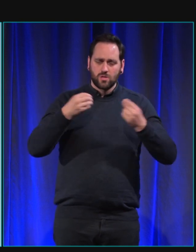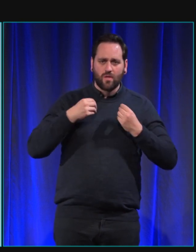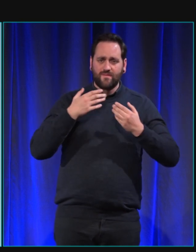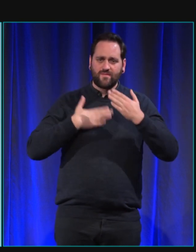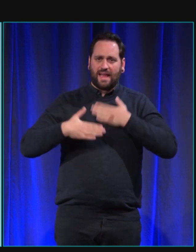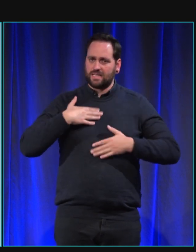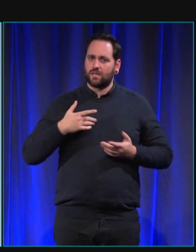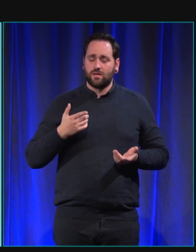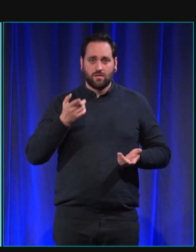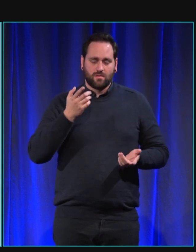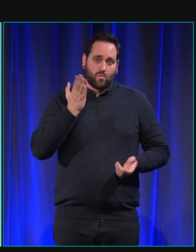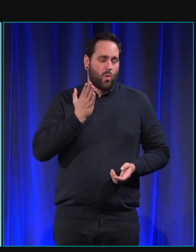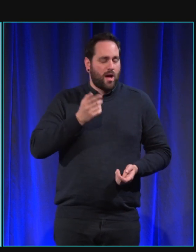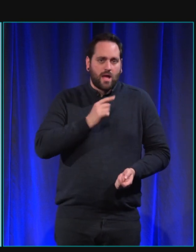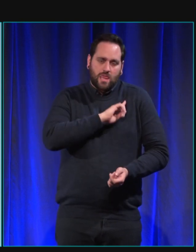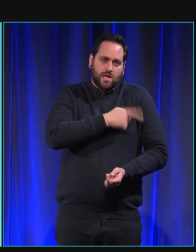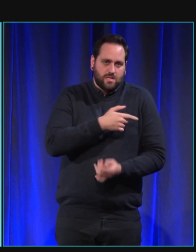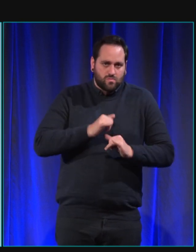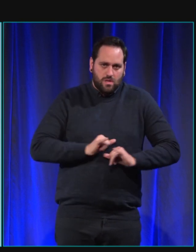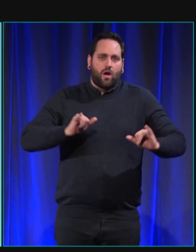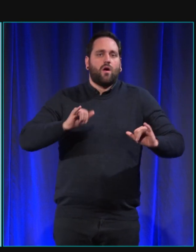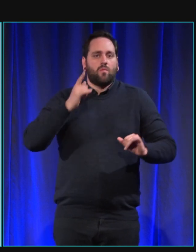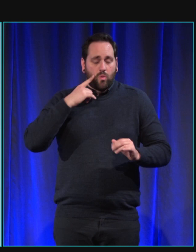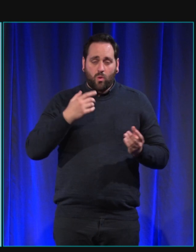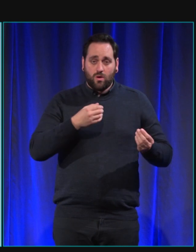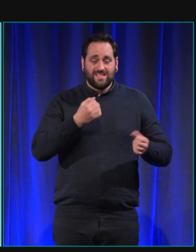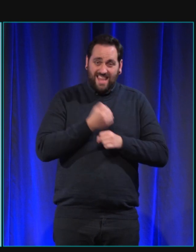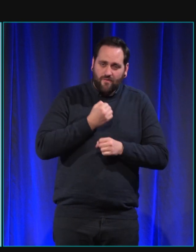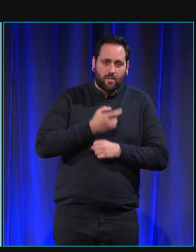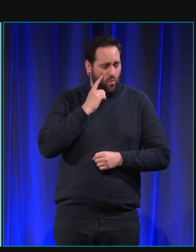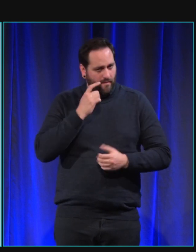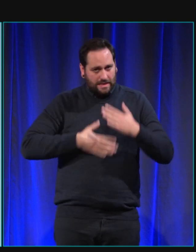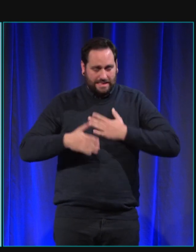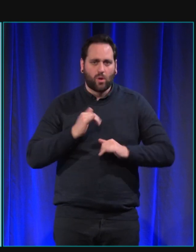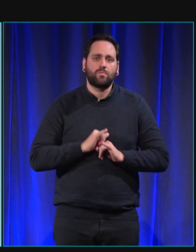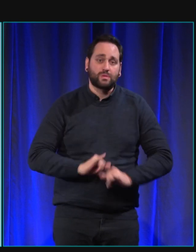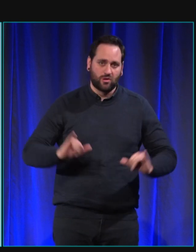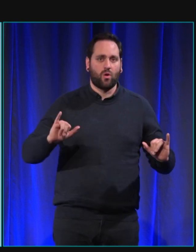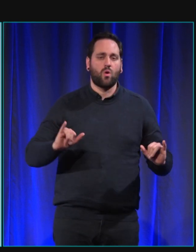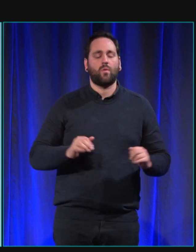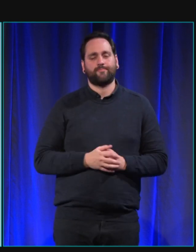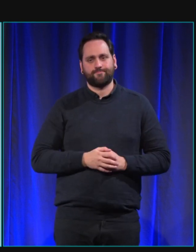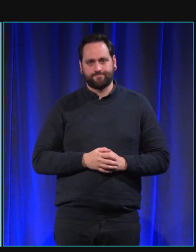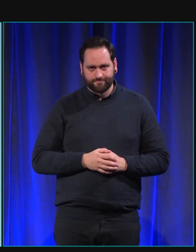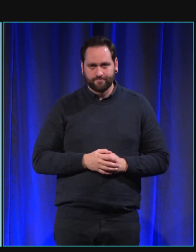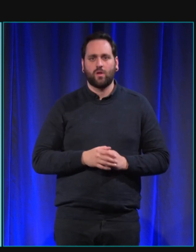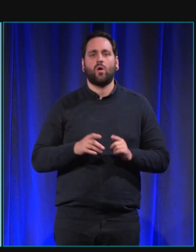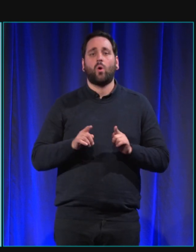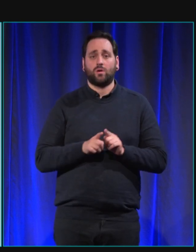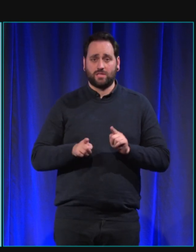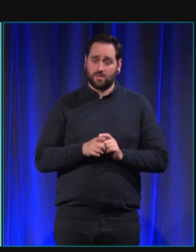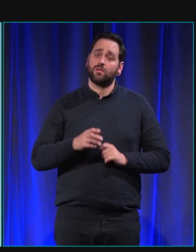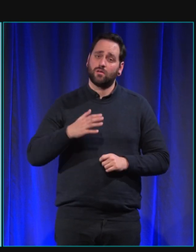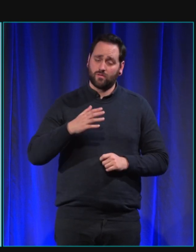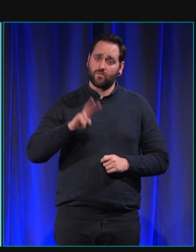énergie elle passe en fait dans le travail le travail leur prend beaucoup d'énergie et ensuite il y une obligation dans le contrat que